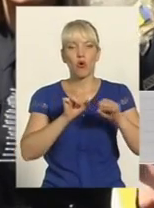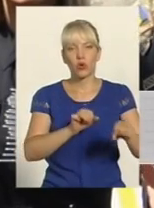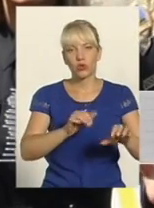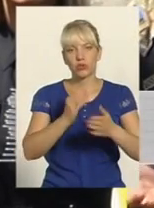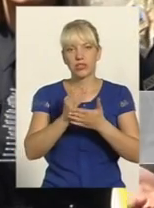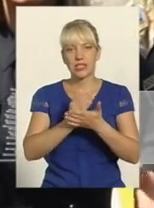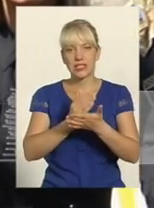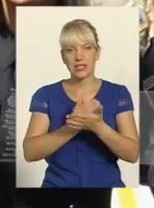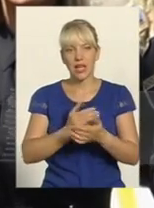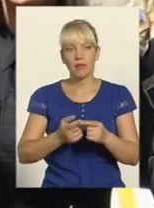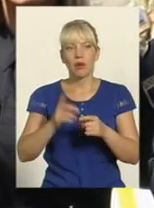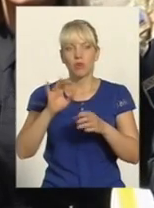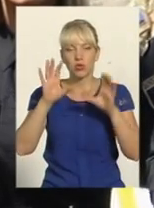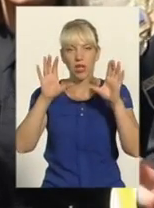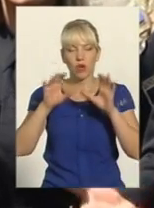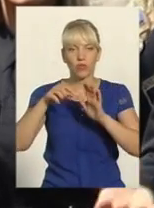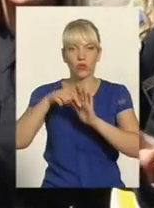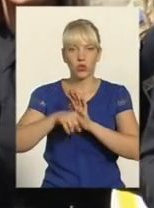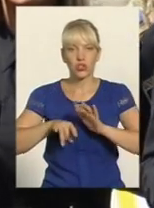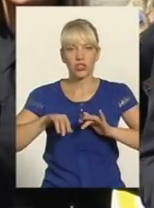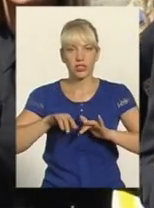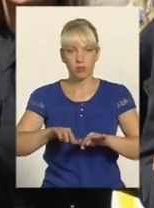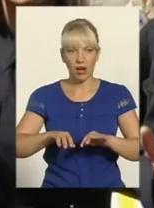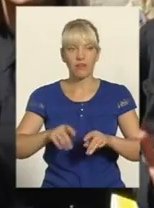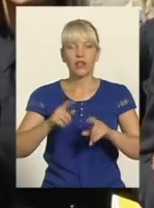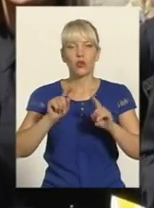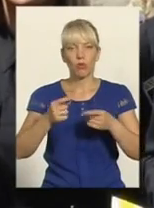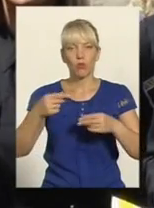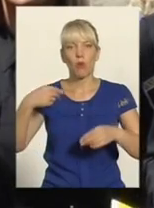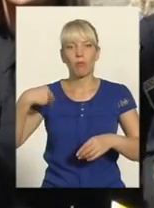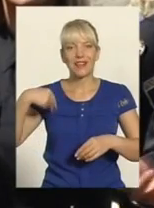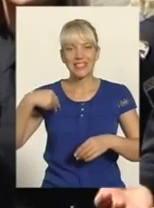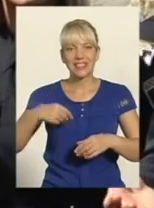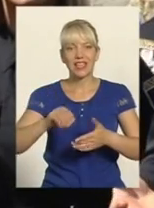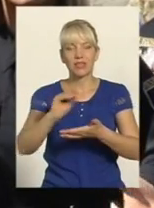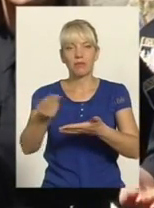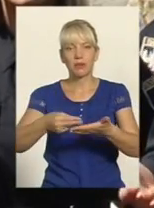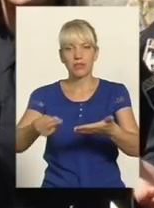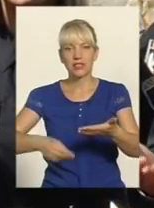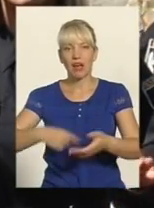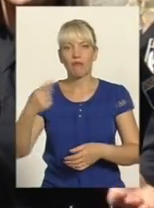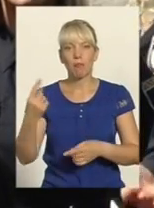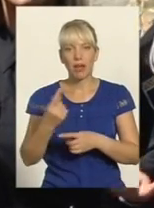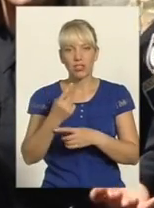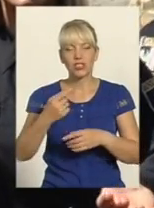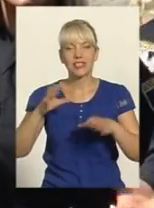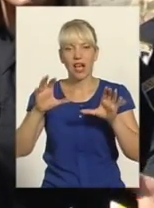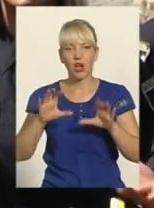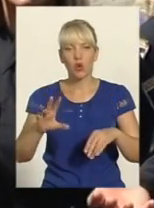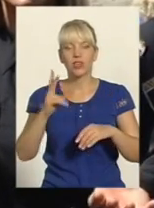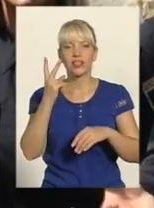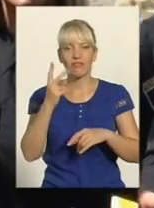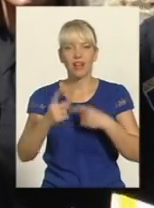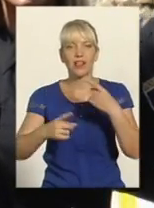числі закон про органи внутрішніх справ Тому президент підписав перший закон і очікуємо, що два наступних